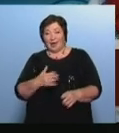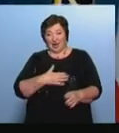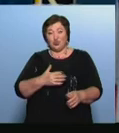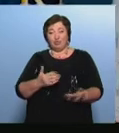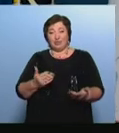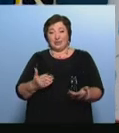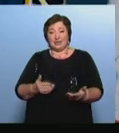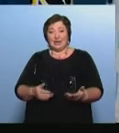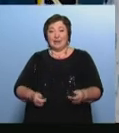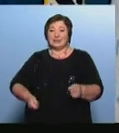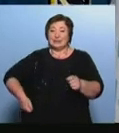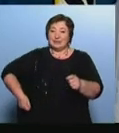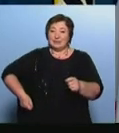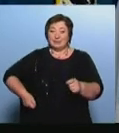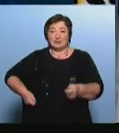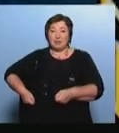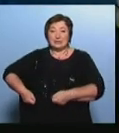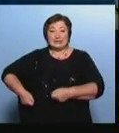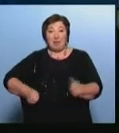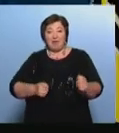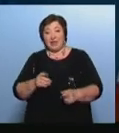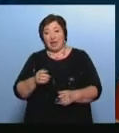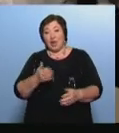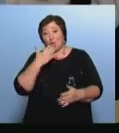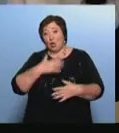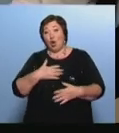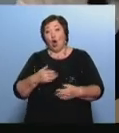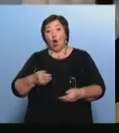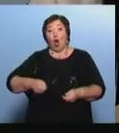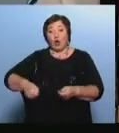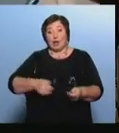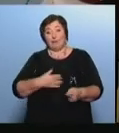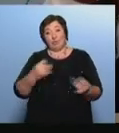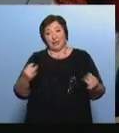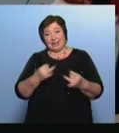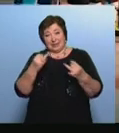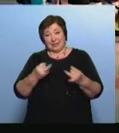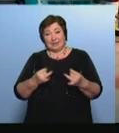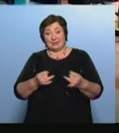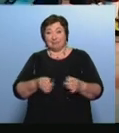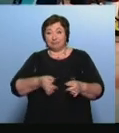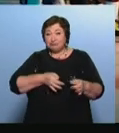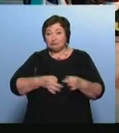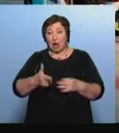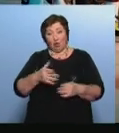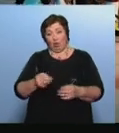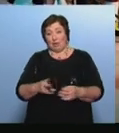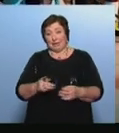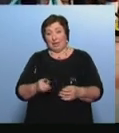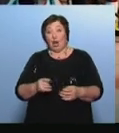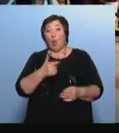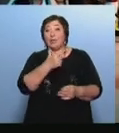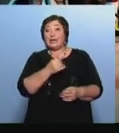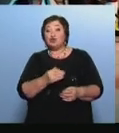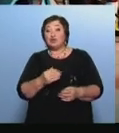сильно Забивать Я люблю хоккей, потому что в нем интересно, можно забивать У Гриши и еще полутора тысячи